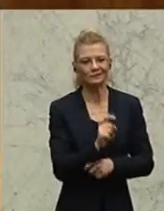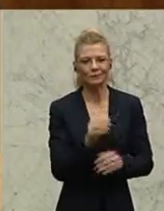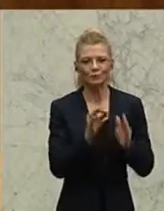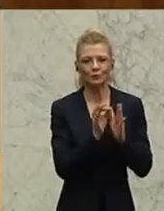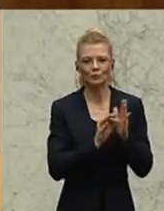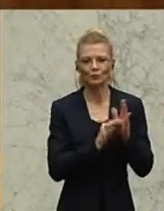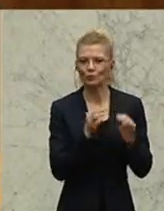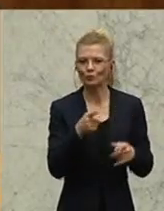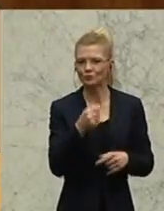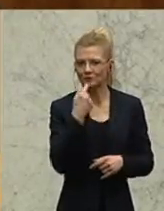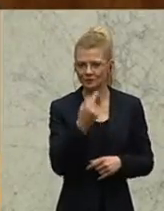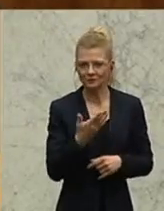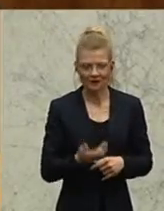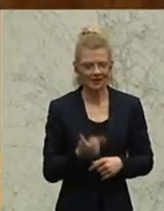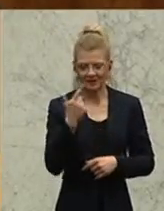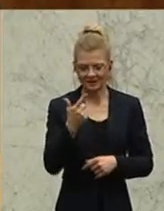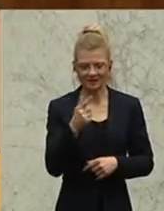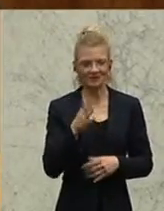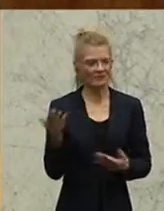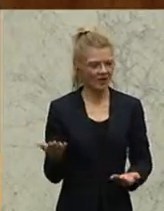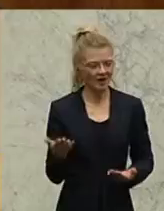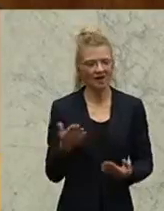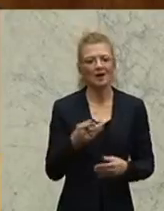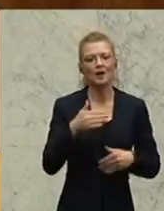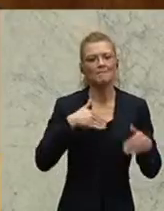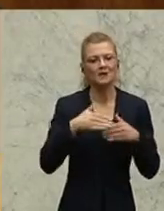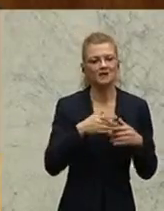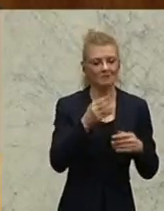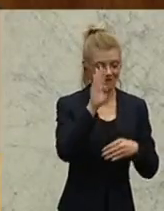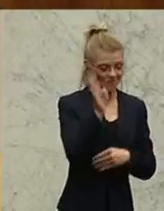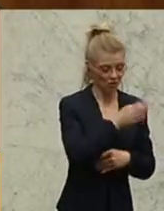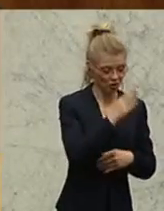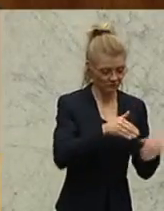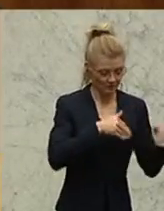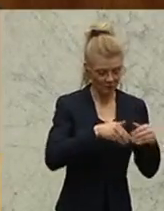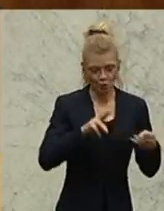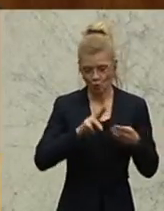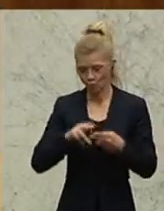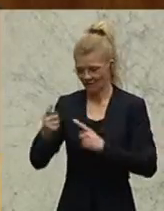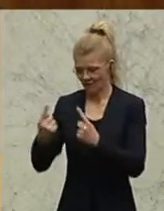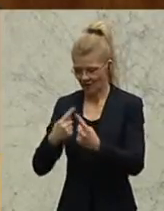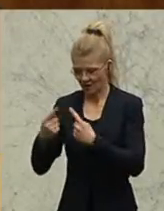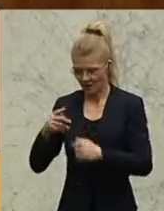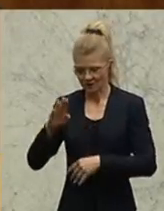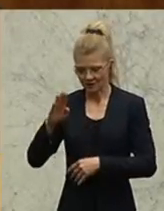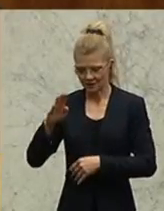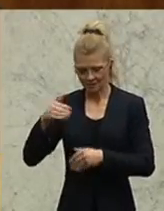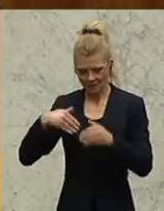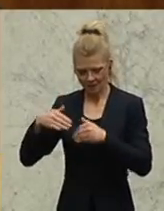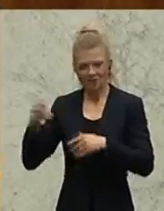Die zwei Ministerien, das Wirtschaftsministerium und das Verkehrsministerium, wurden hier ausgewählt. Die